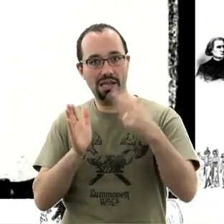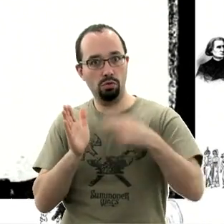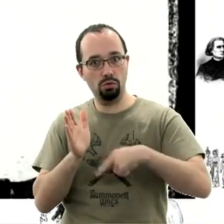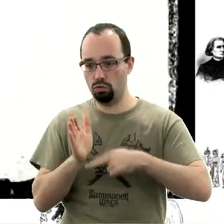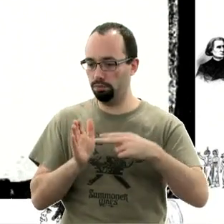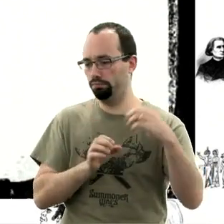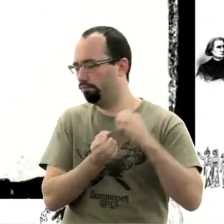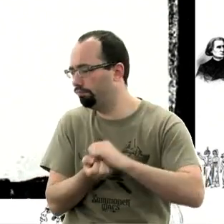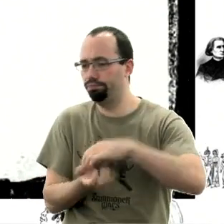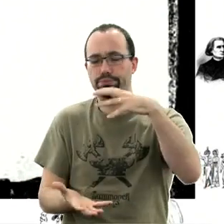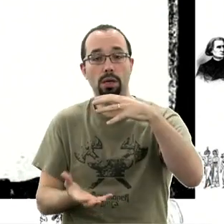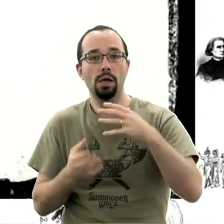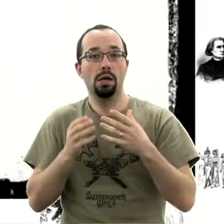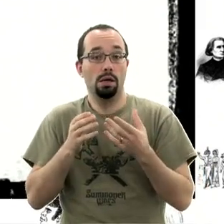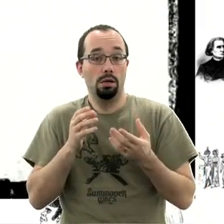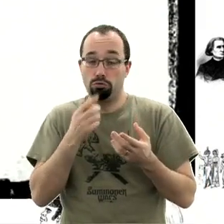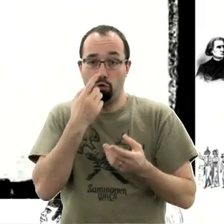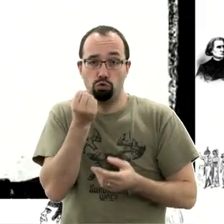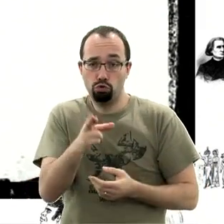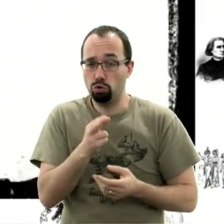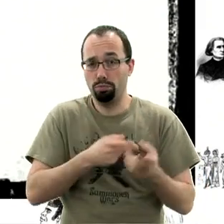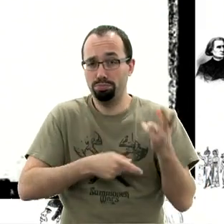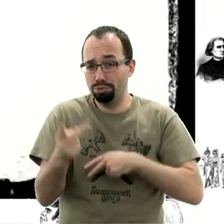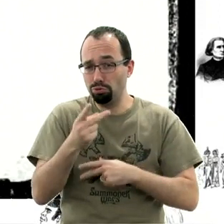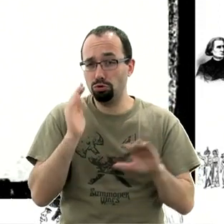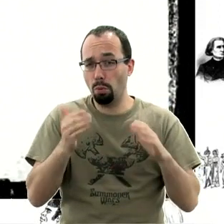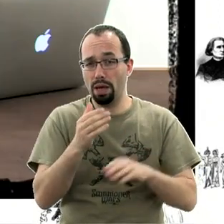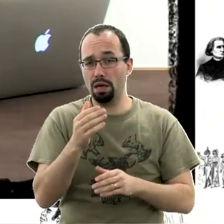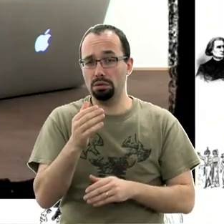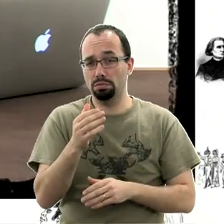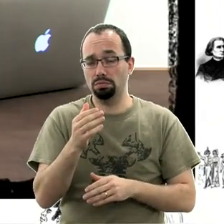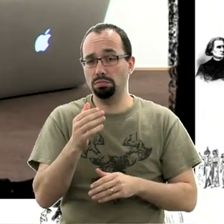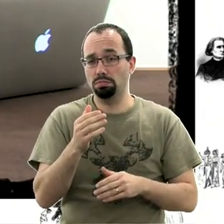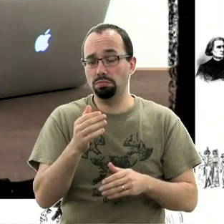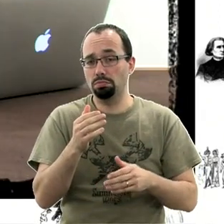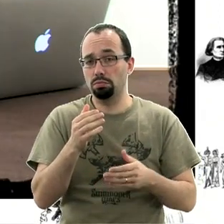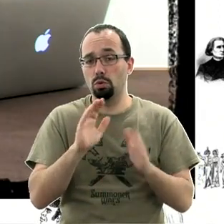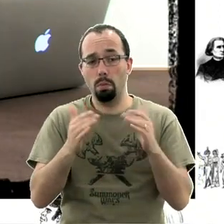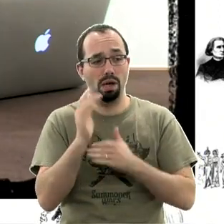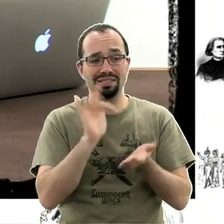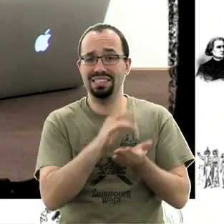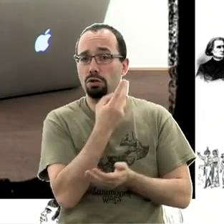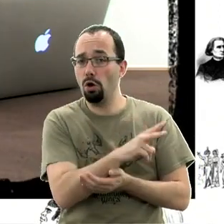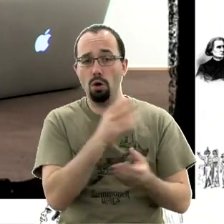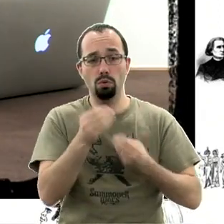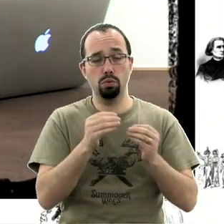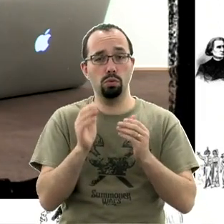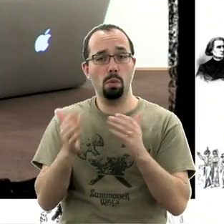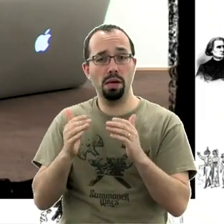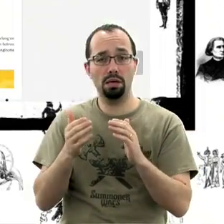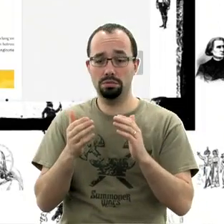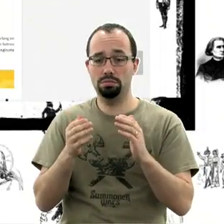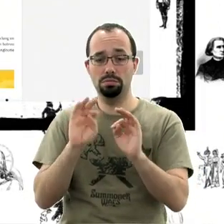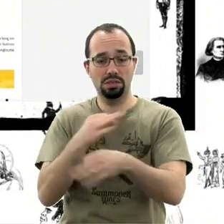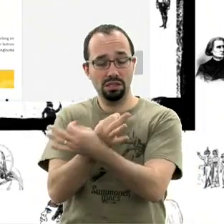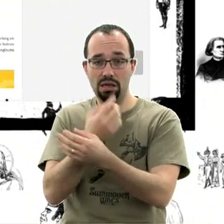Probablement bien plus que sur leur page Facebook où il y a moins de monde que sur Tric Crac, évidemment. Ça a été suivi par Libellude qui a annoncé